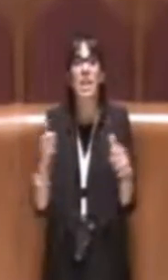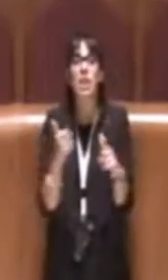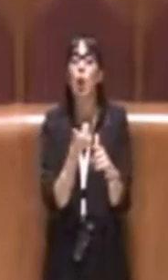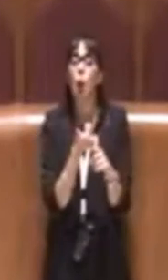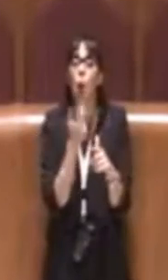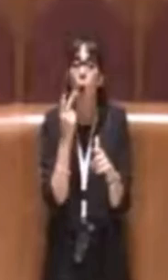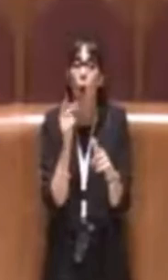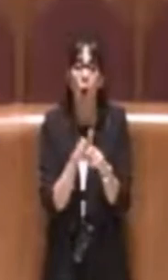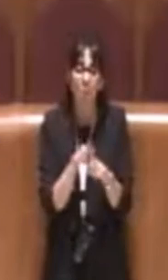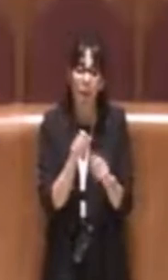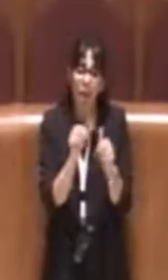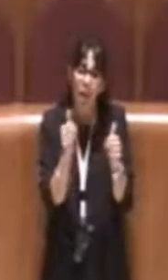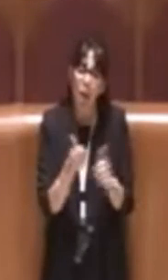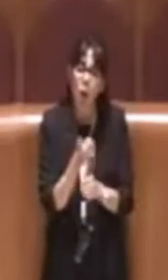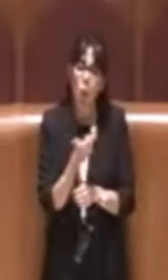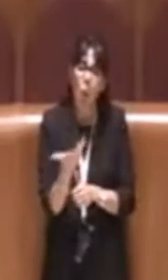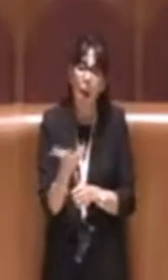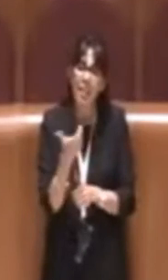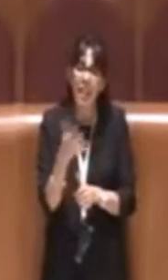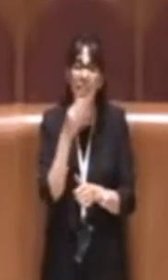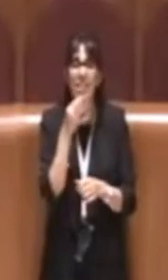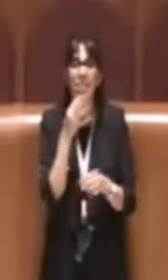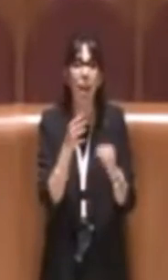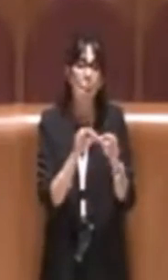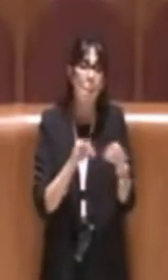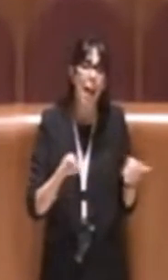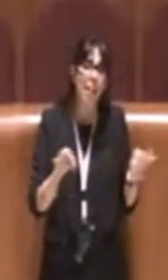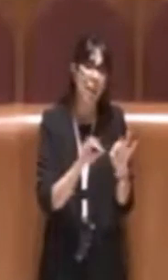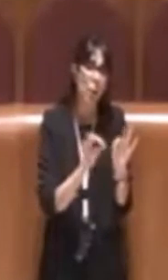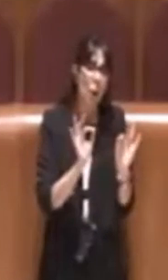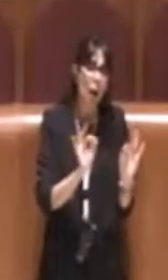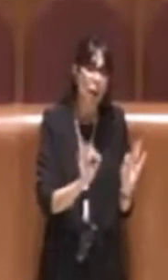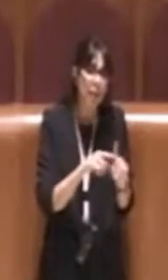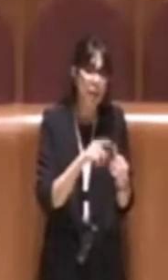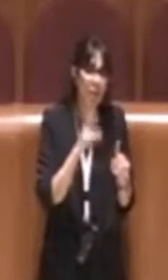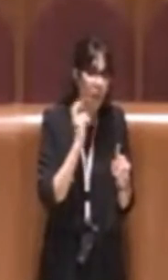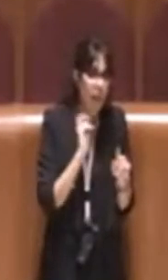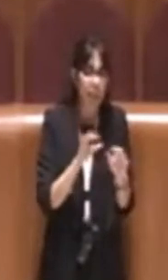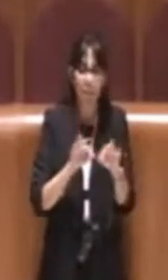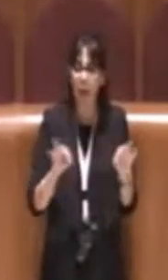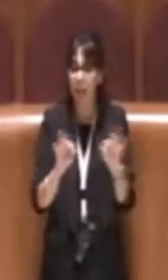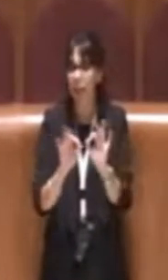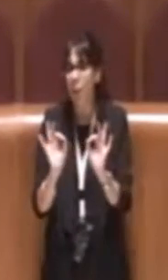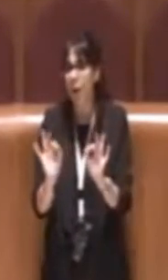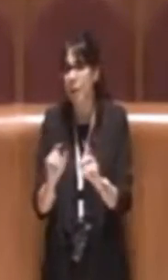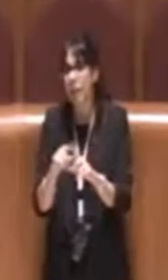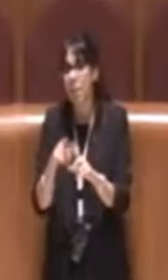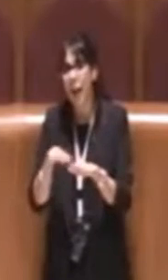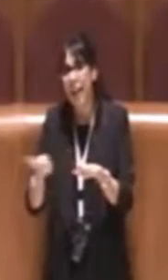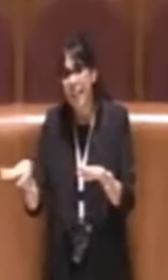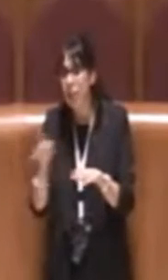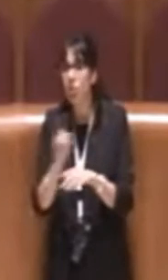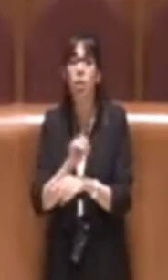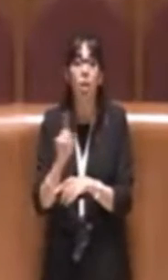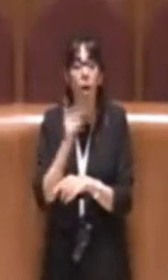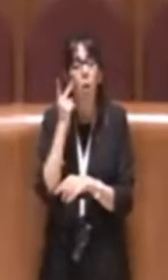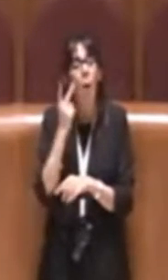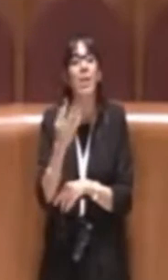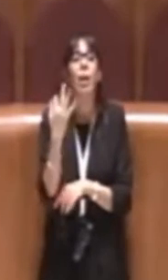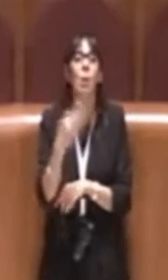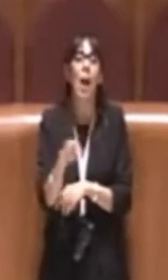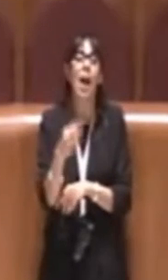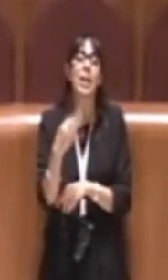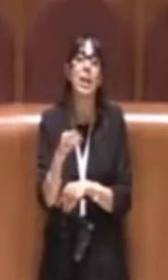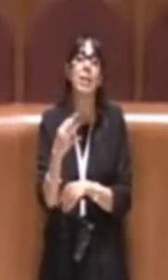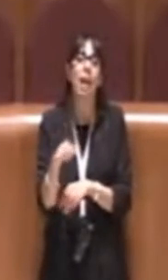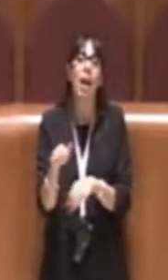tot, metri, quadri di verde o di parcheggio ma soprattutto come qualità dei servizi che